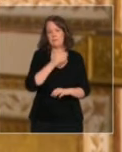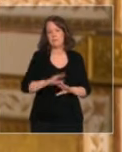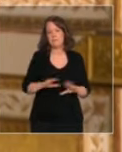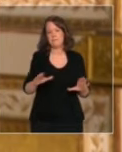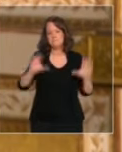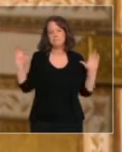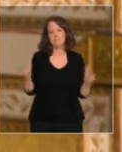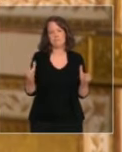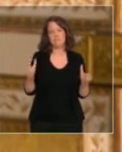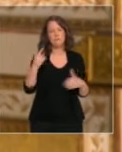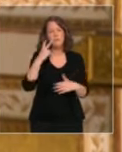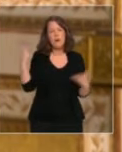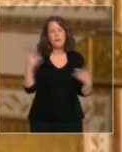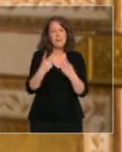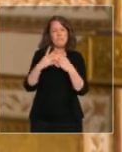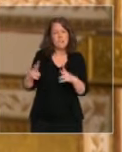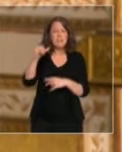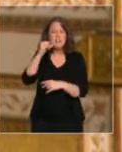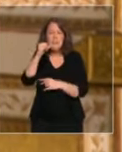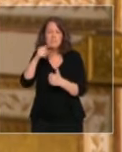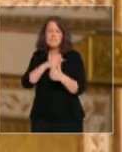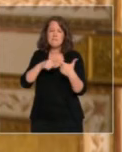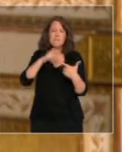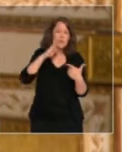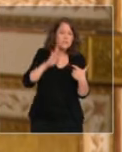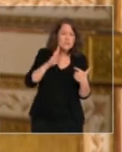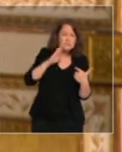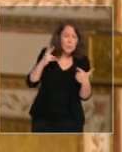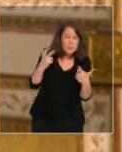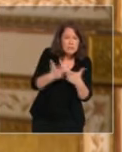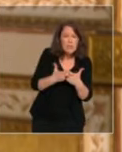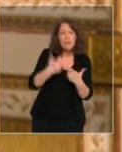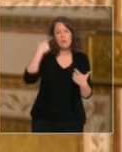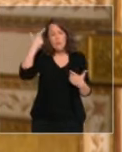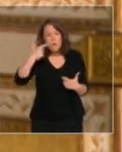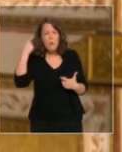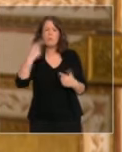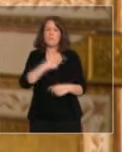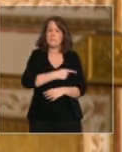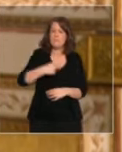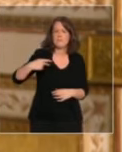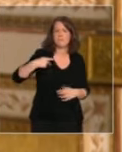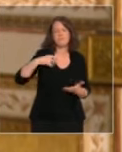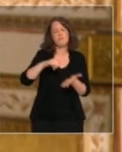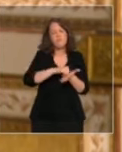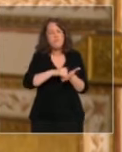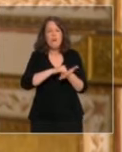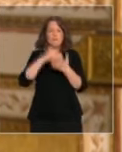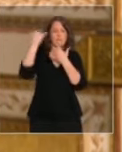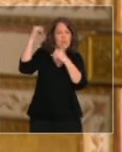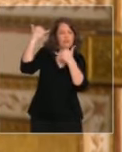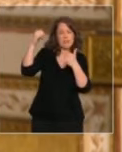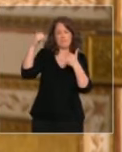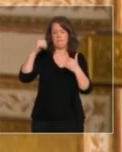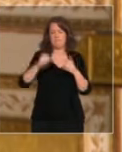à Bergame, Madrid, Bruxelles, Londres, Pékin, New York, Alger ou Dakar, nous